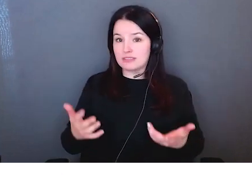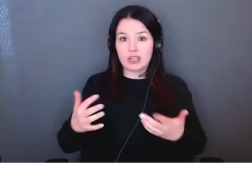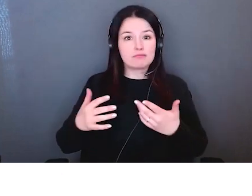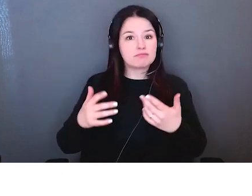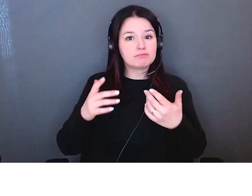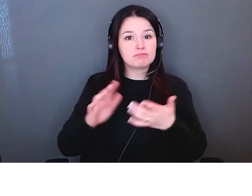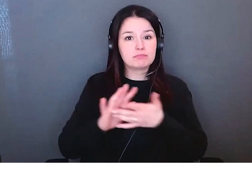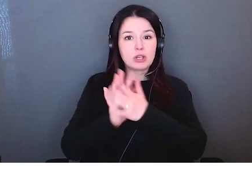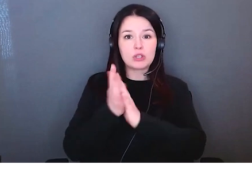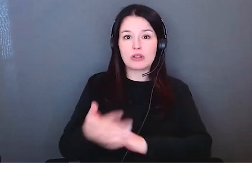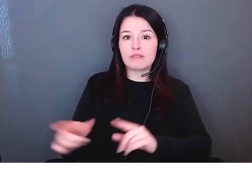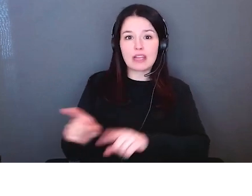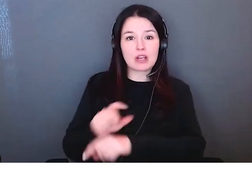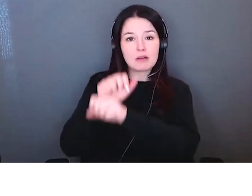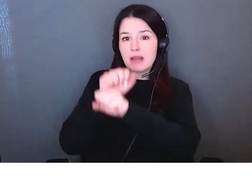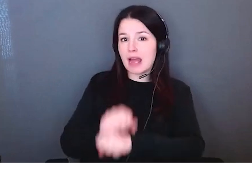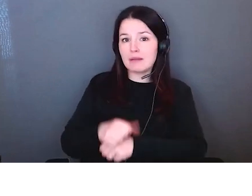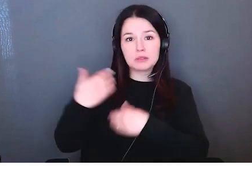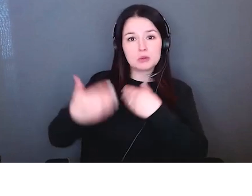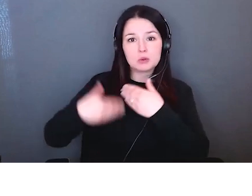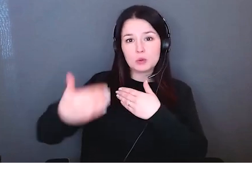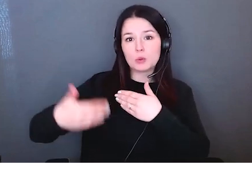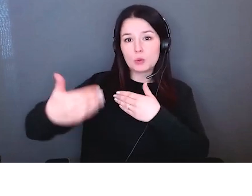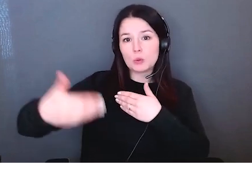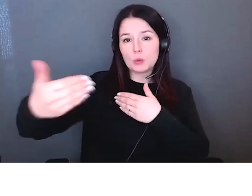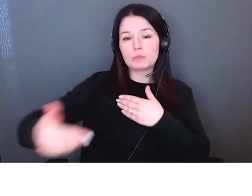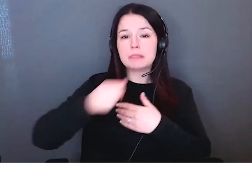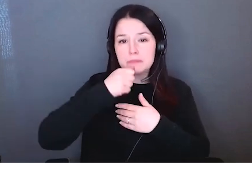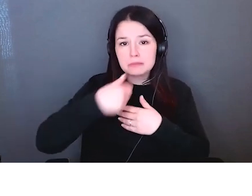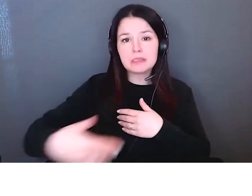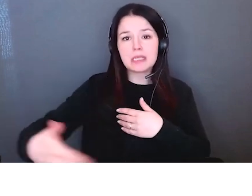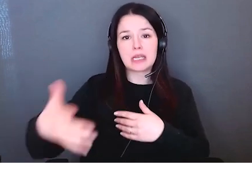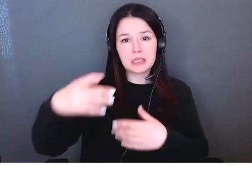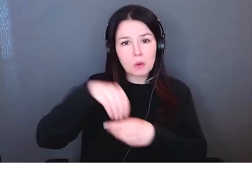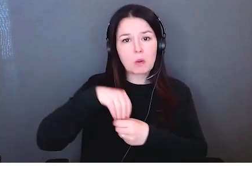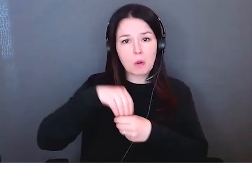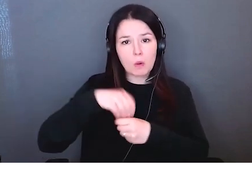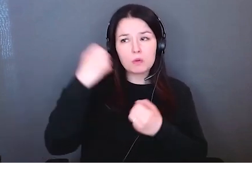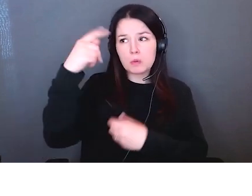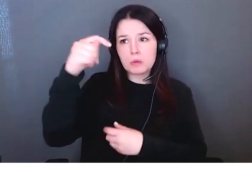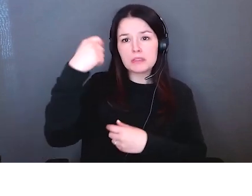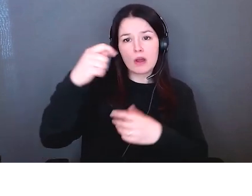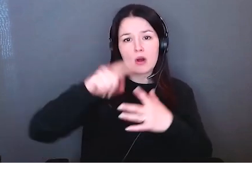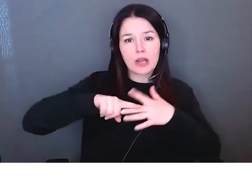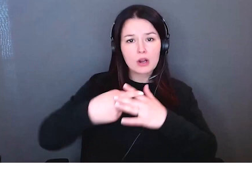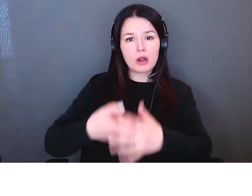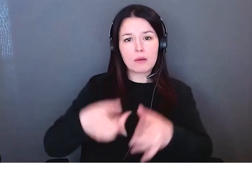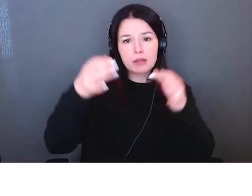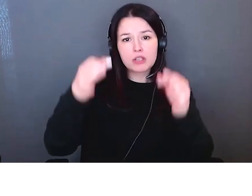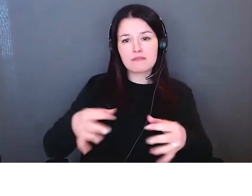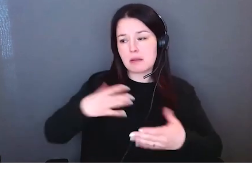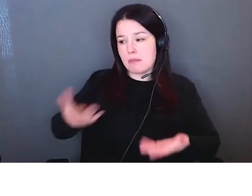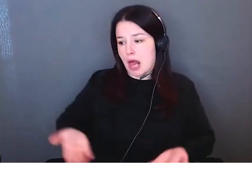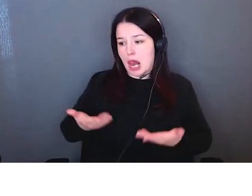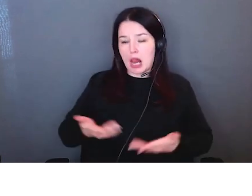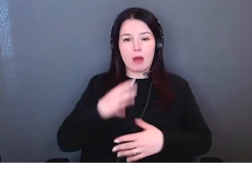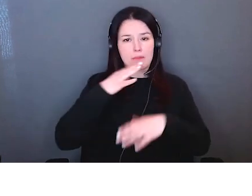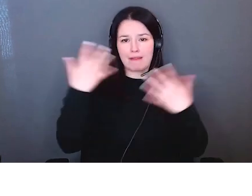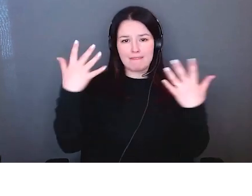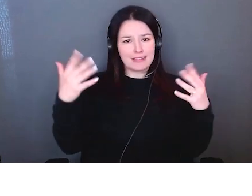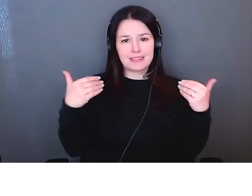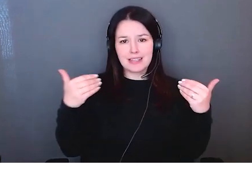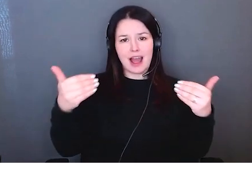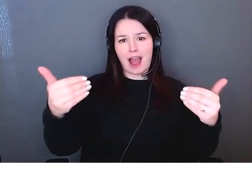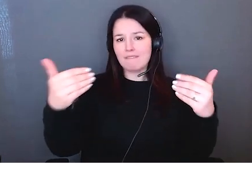-là d'avoir un sentiment de de plus cette impression d'impatience